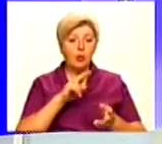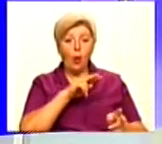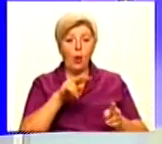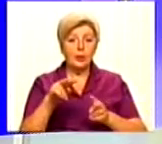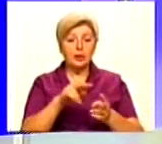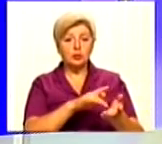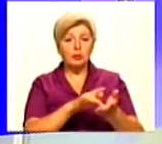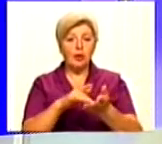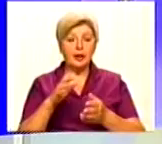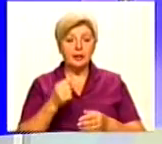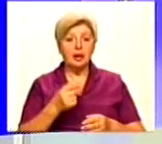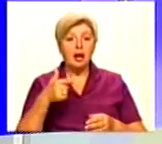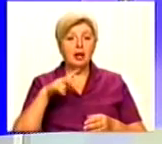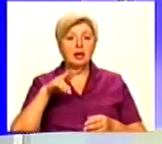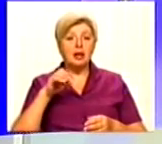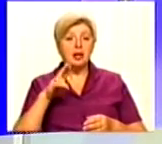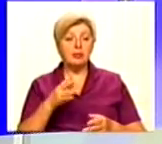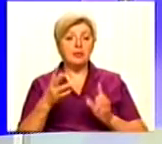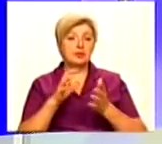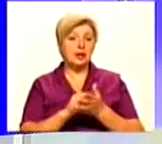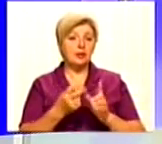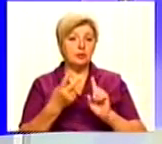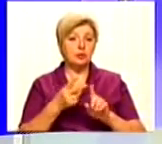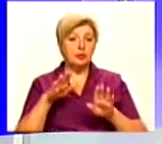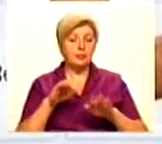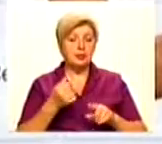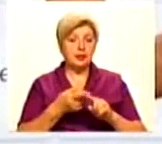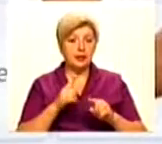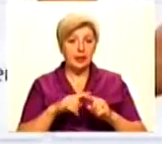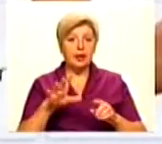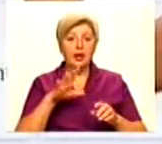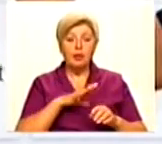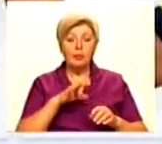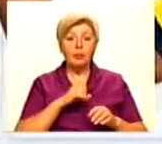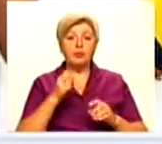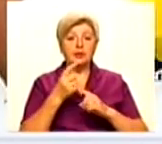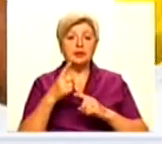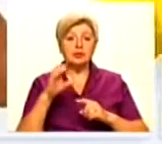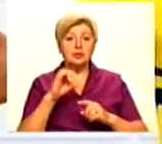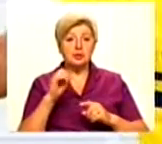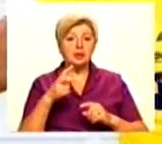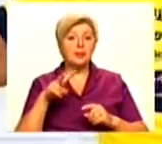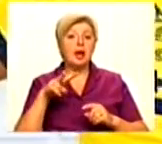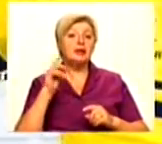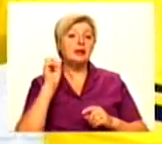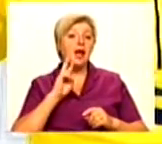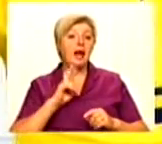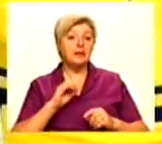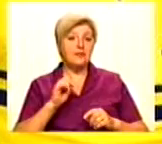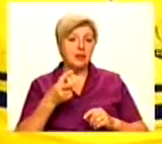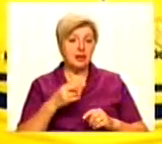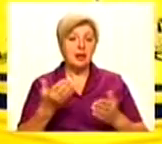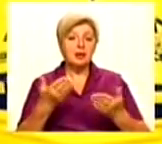Руслан Глєбов посів друге місце на турнірі, який проходив 11 серпня у Латвії у місті Сіголда, де змагались